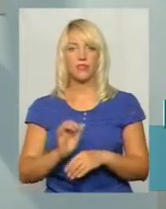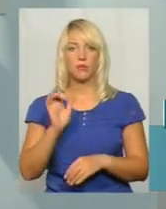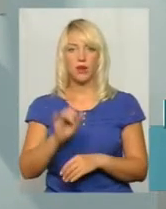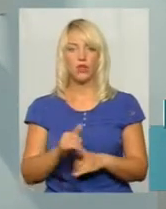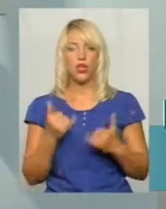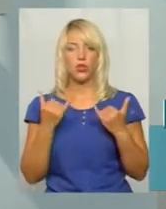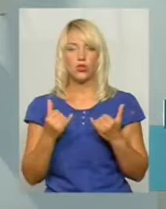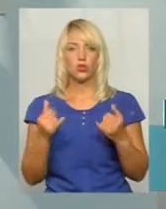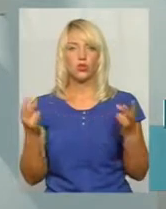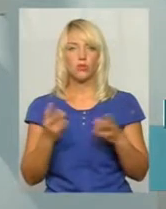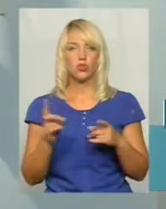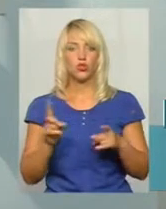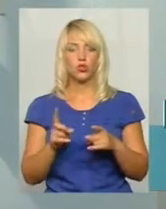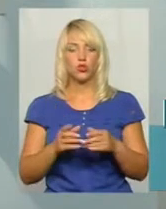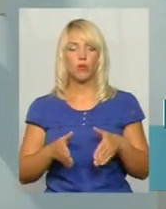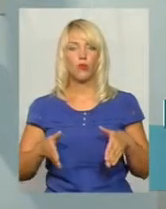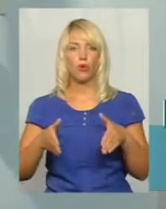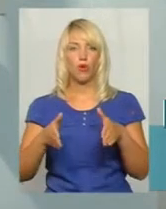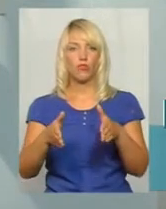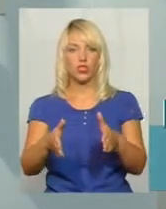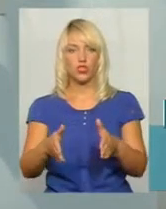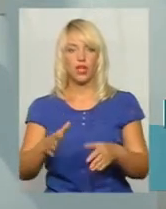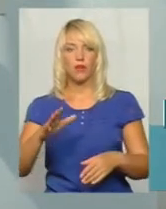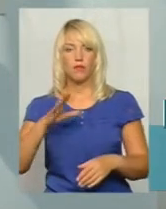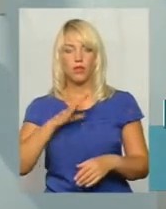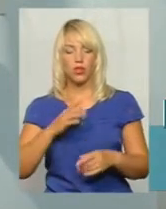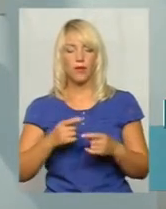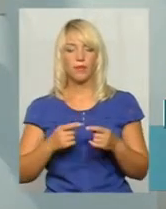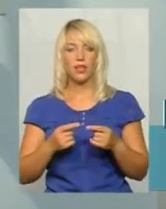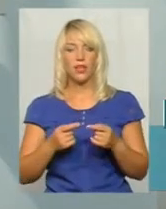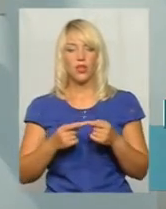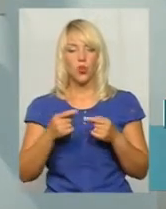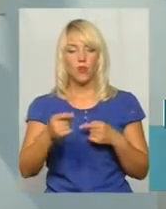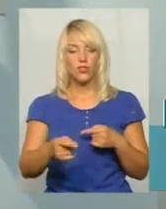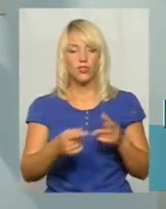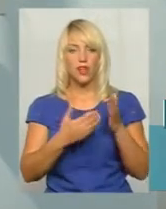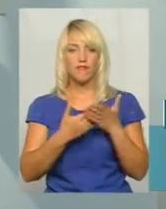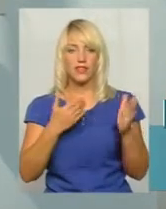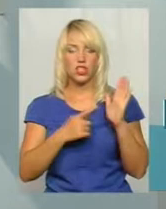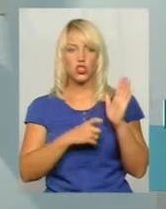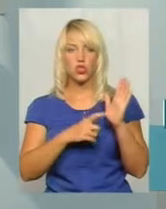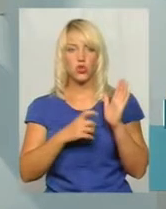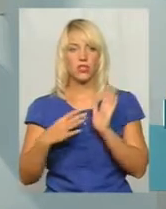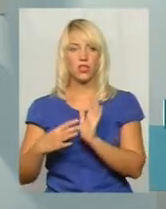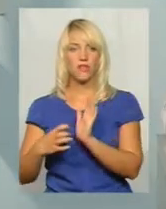необхідно, щоб довжина злітно-посадкової смуги була від 600 до 900 метрів.